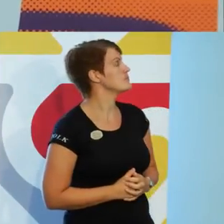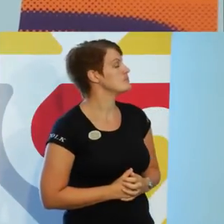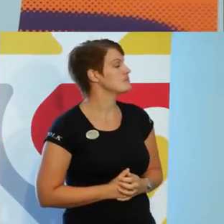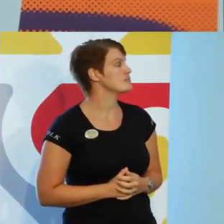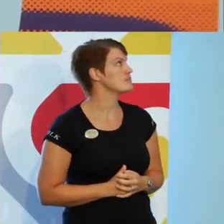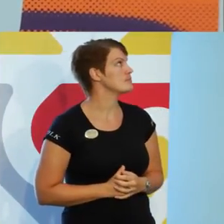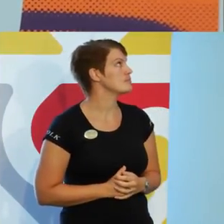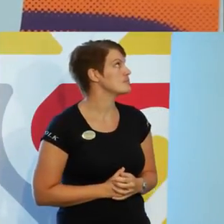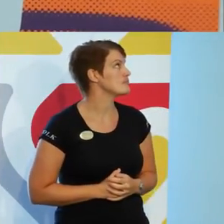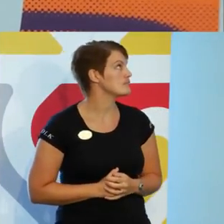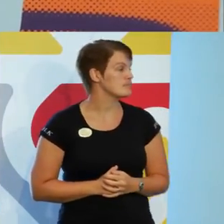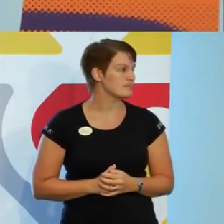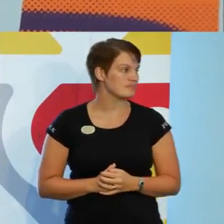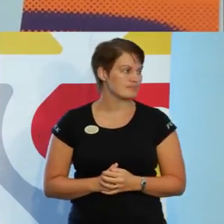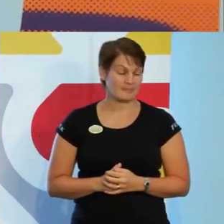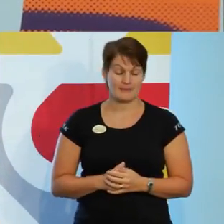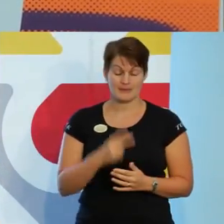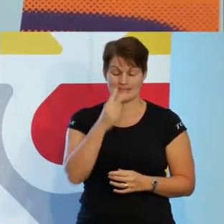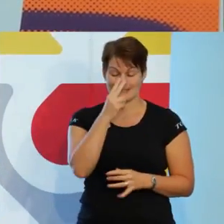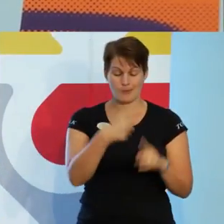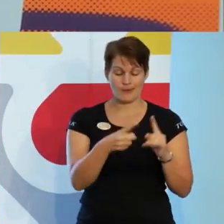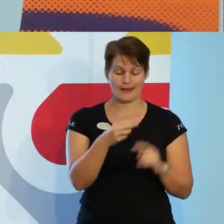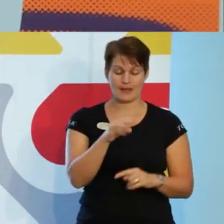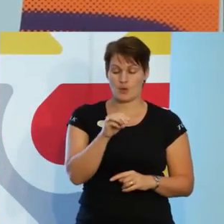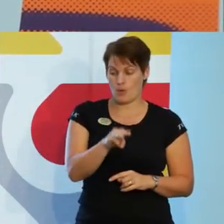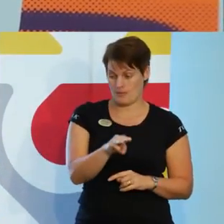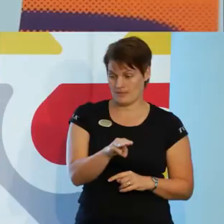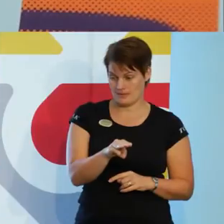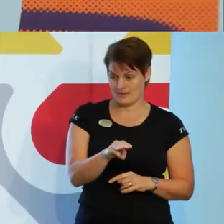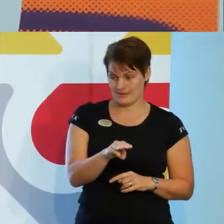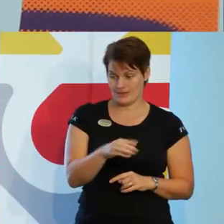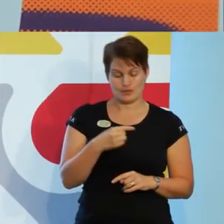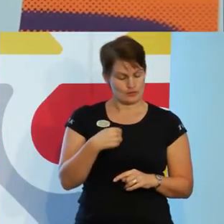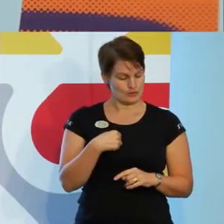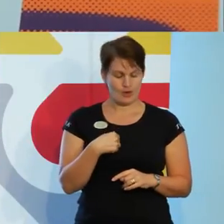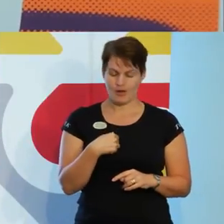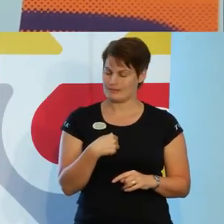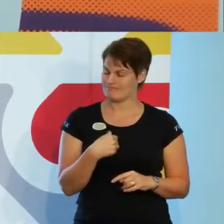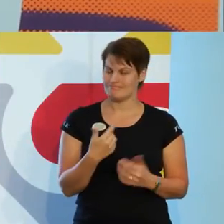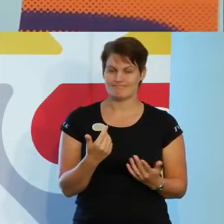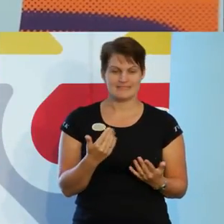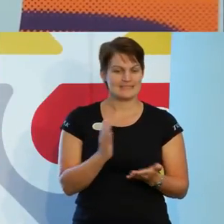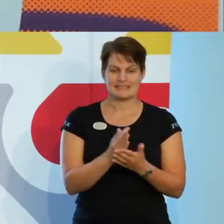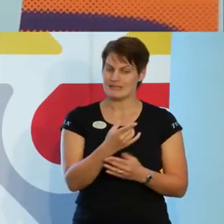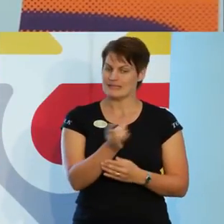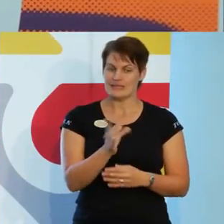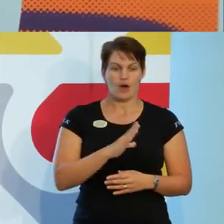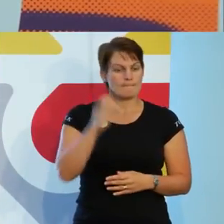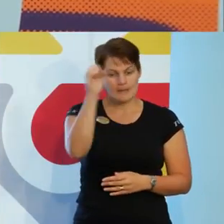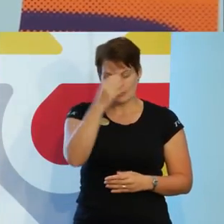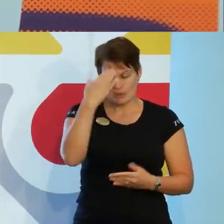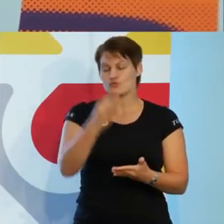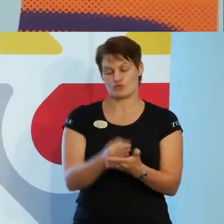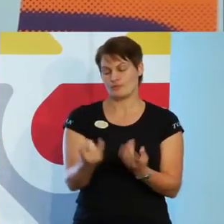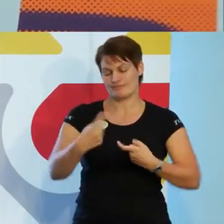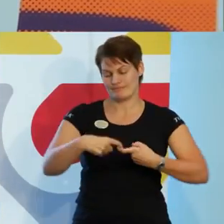Det här med att spåra normer. Det är ju självklart ett pågörande arbete. Jag är helt övertygad om att ni sitter med mängder av kunskaper